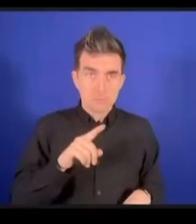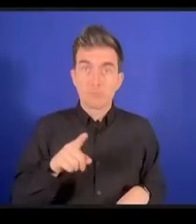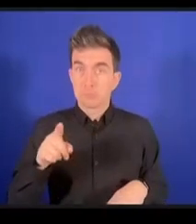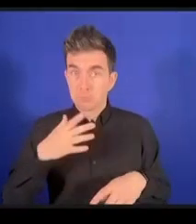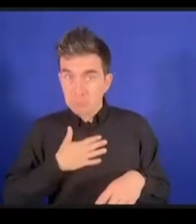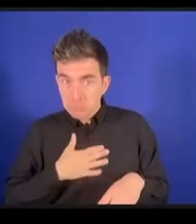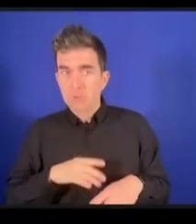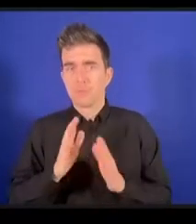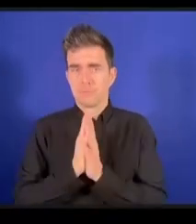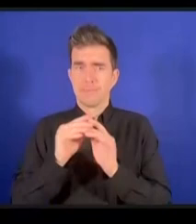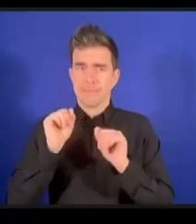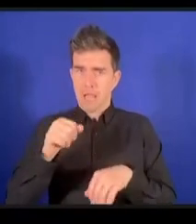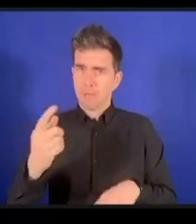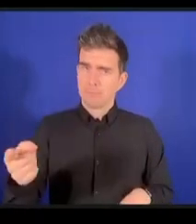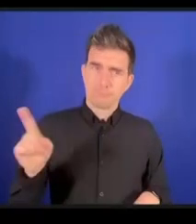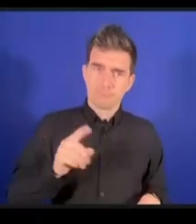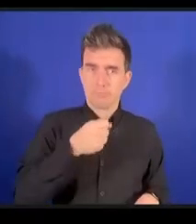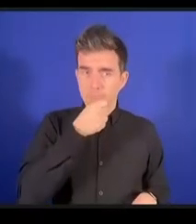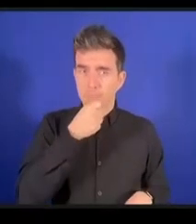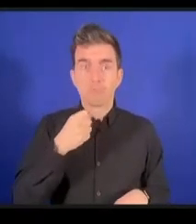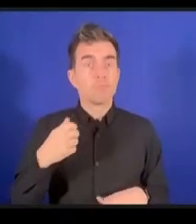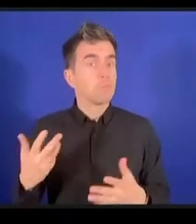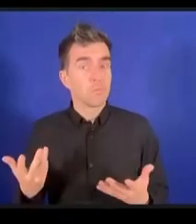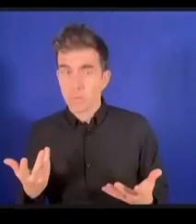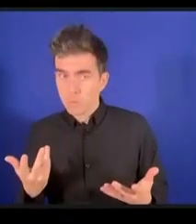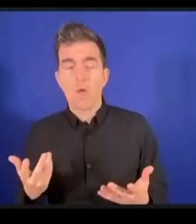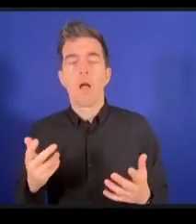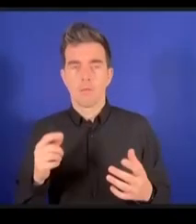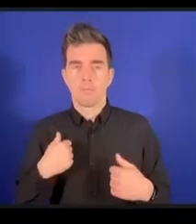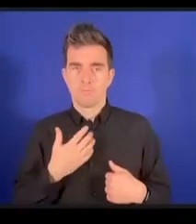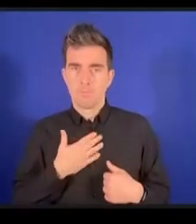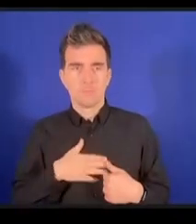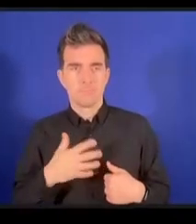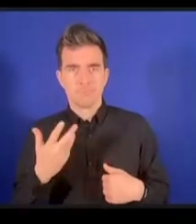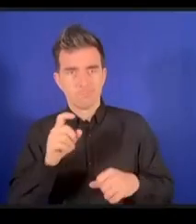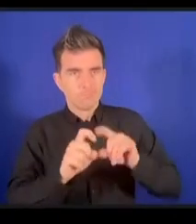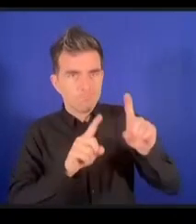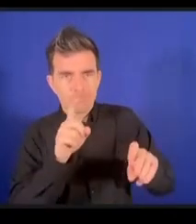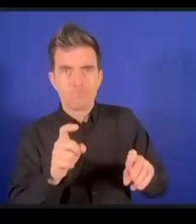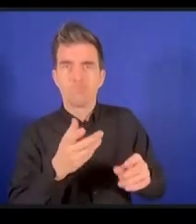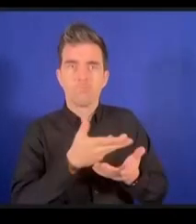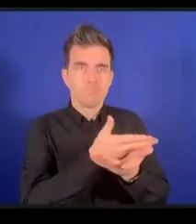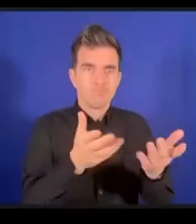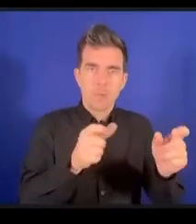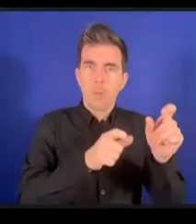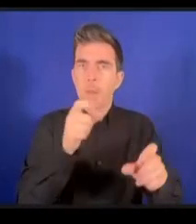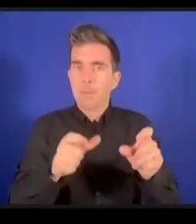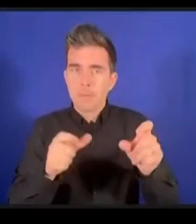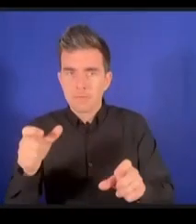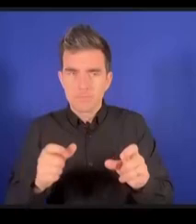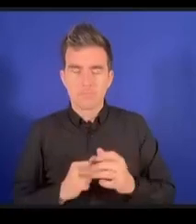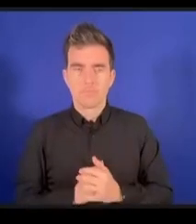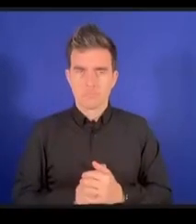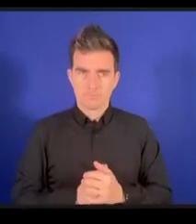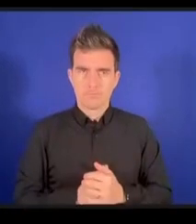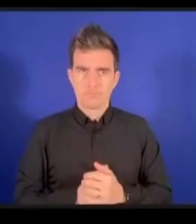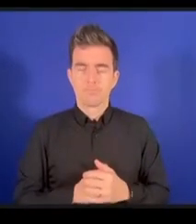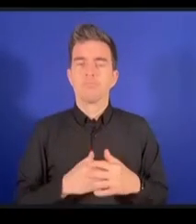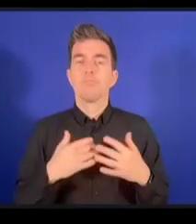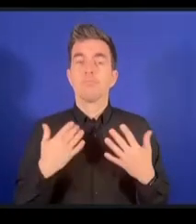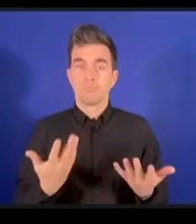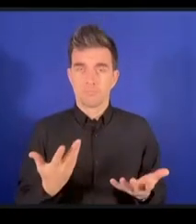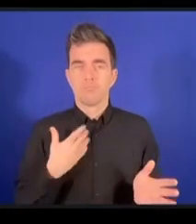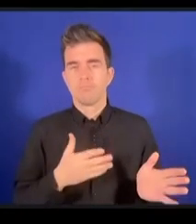sinon nous voudrions également prendre des questions dans la salle entendre vos questions n'hésitez pas levez-vous